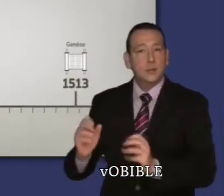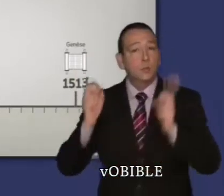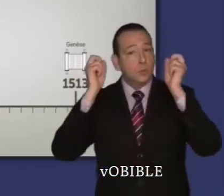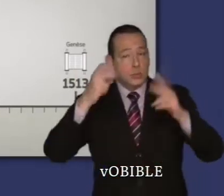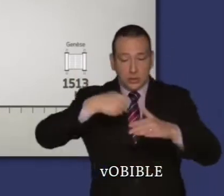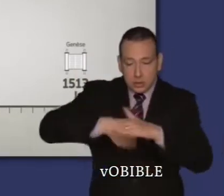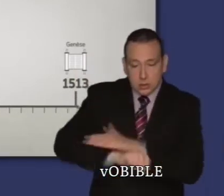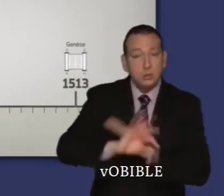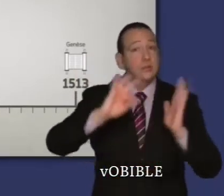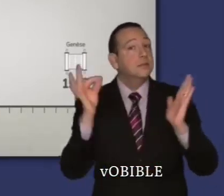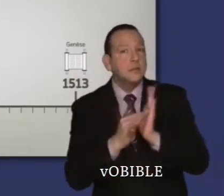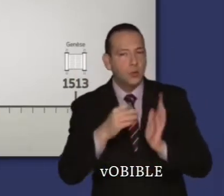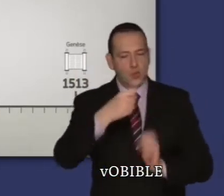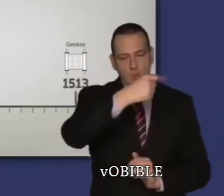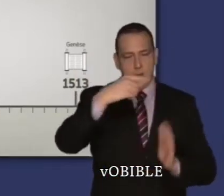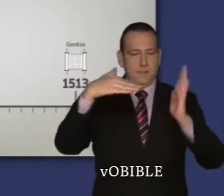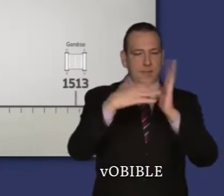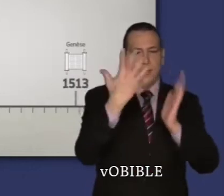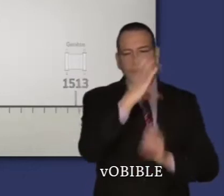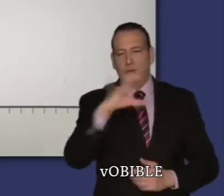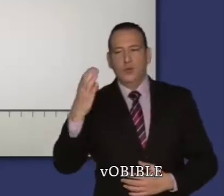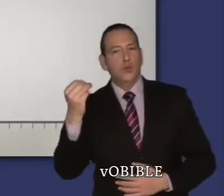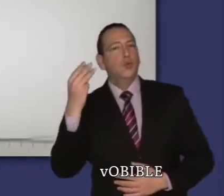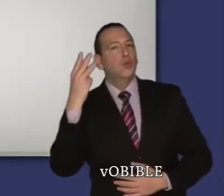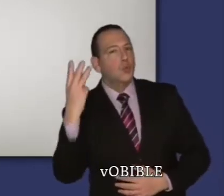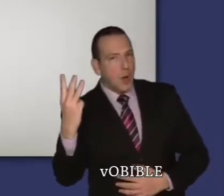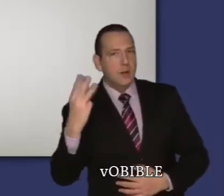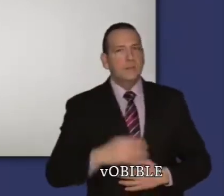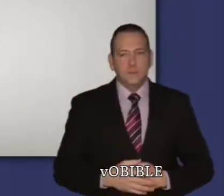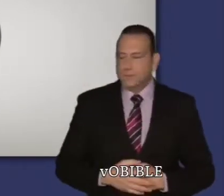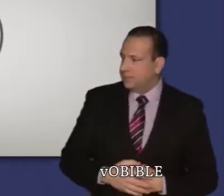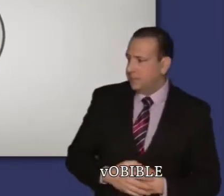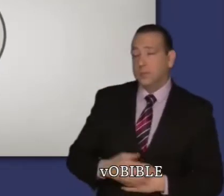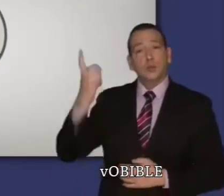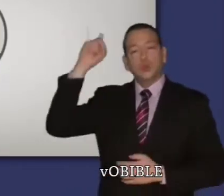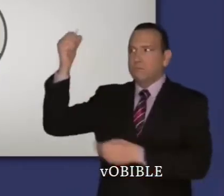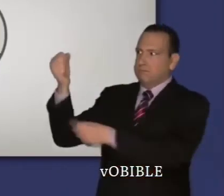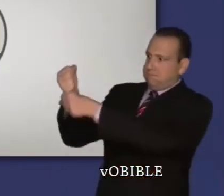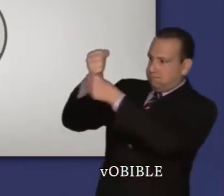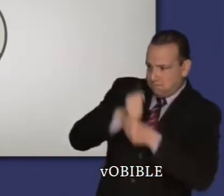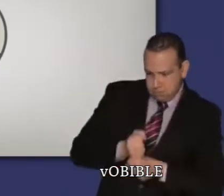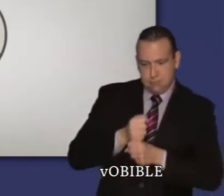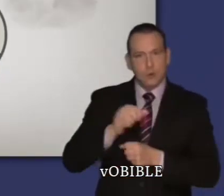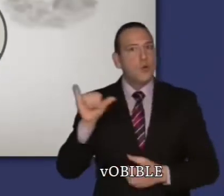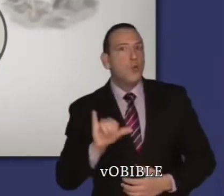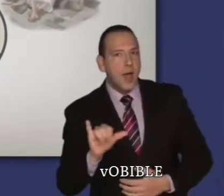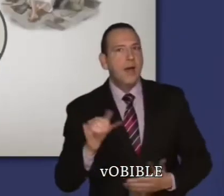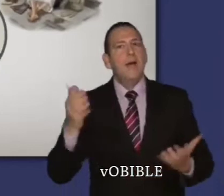Né en 1593, Moïse a été prophète, guide, juge,